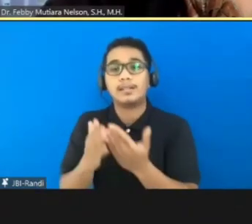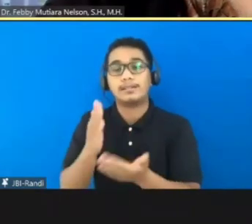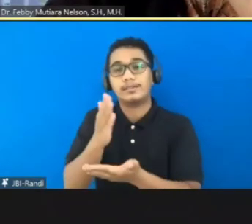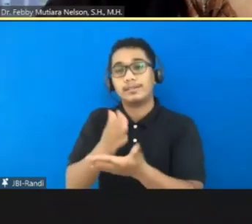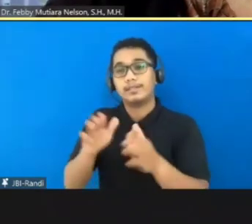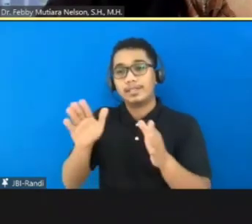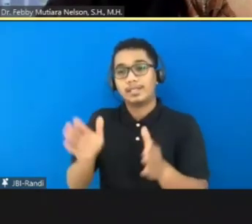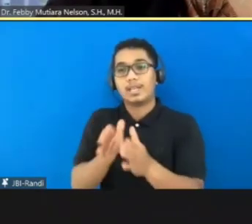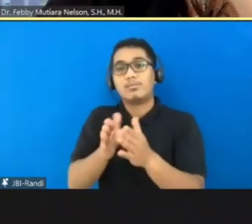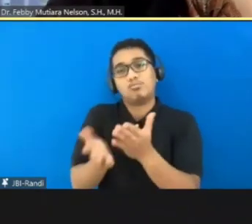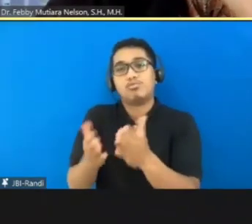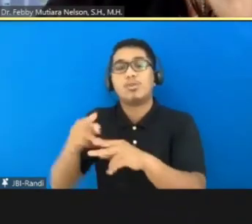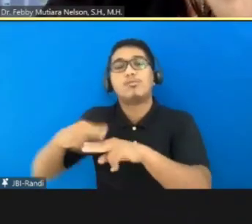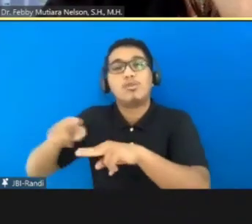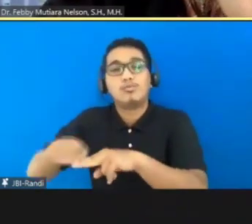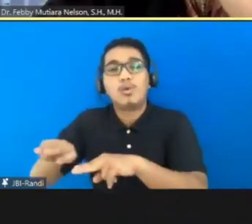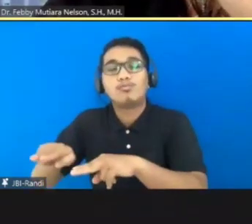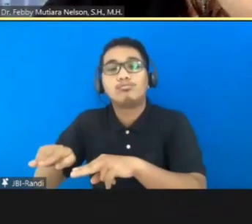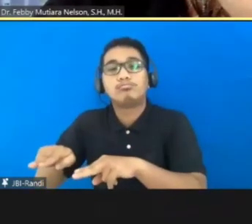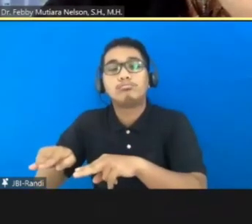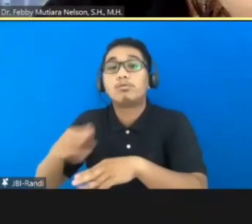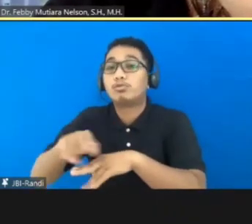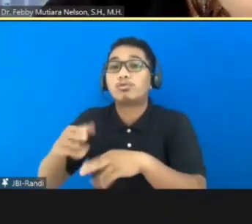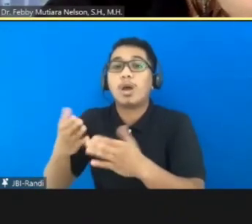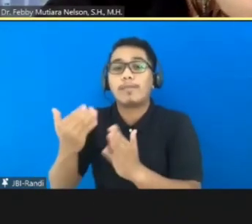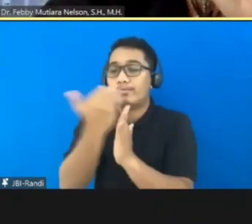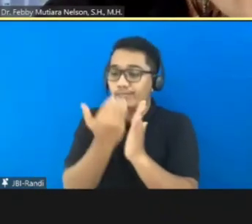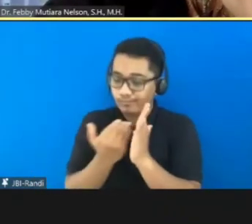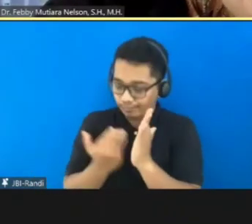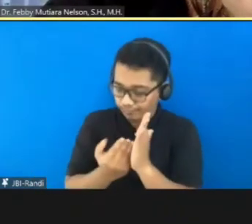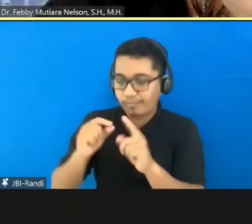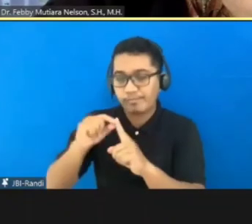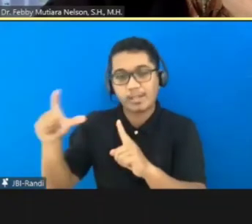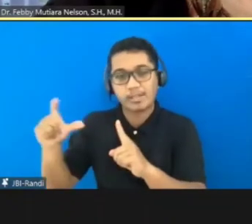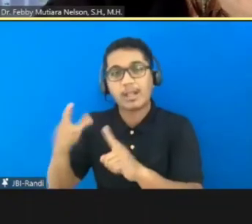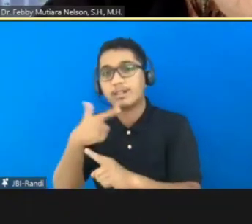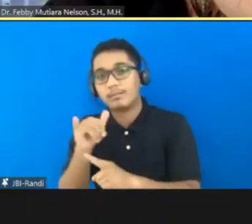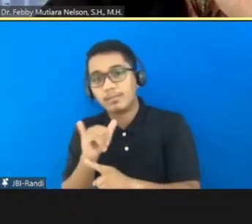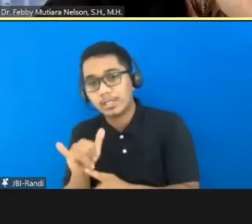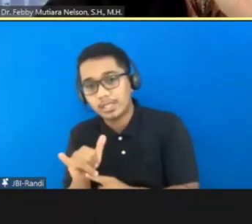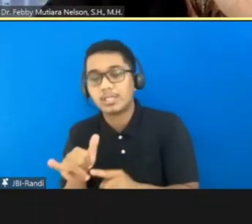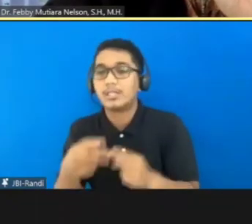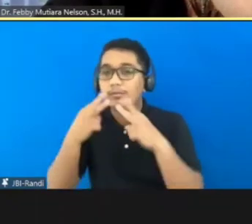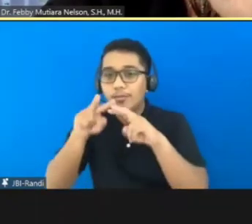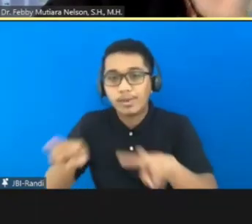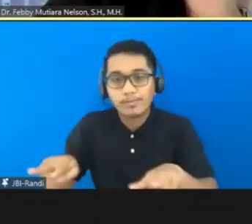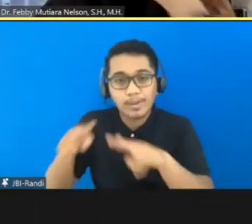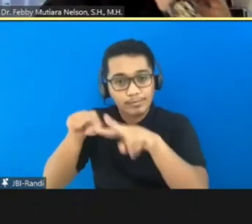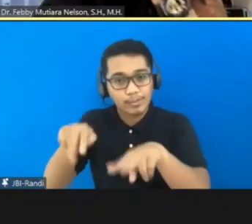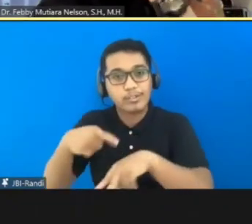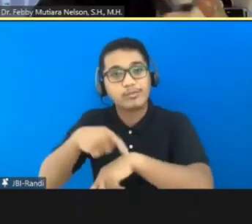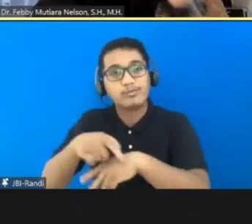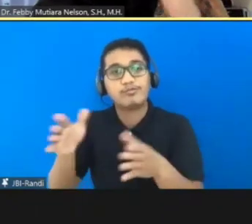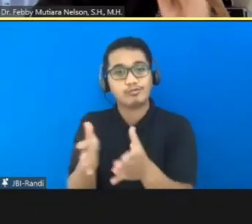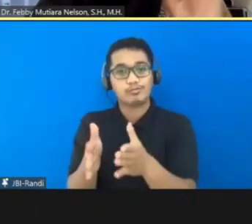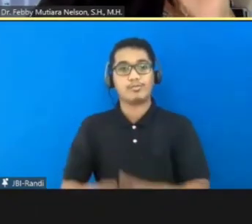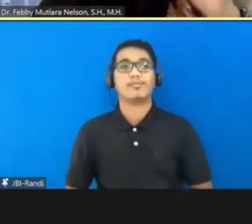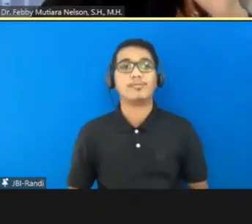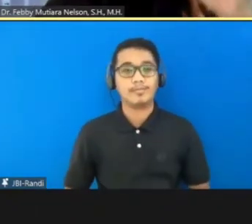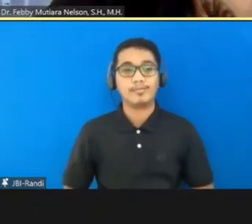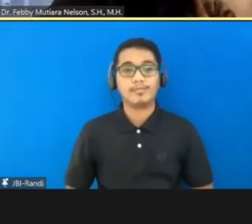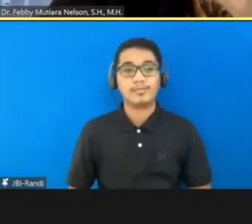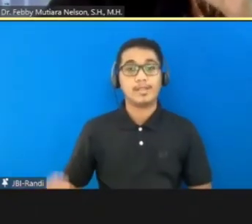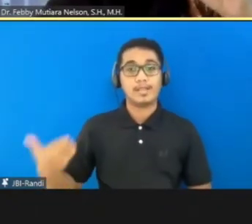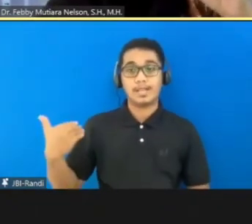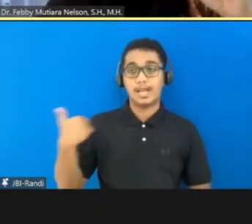norma-norma yang ada di dalam pasal yang termasuk di dalam pemeriksaan singkat yang ada di RPUH itu sendiri. Nah ada tiga